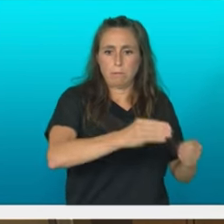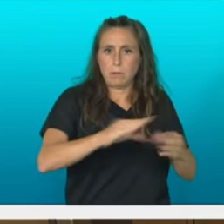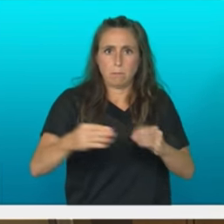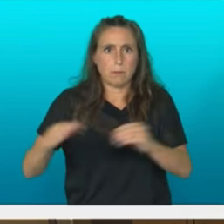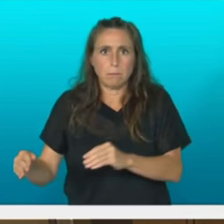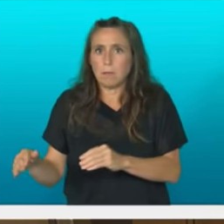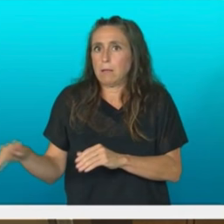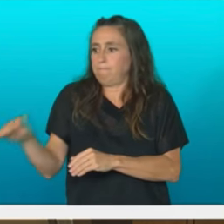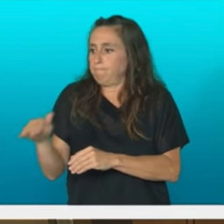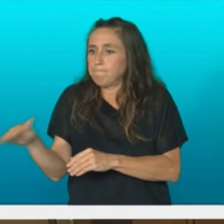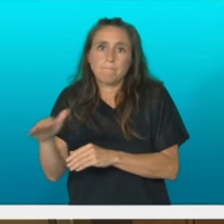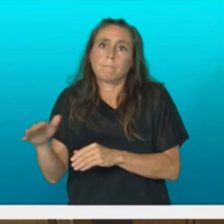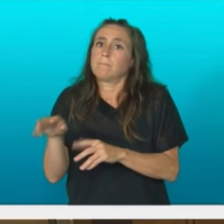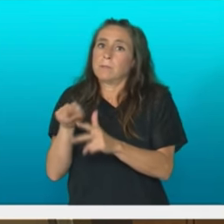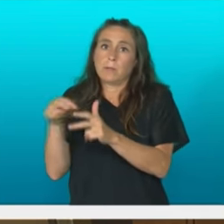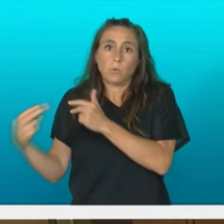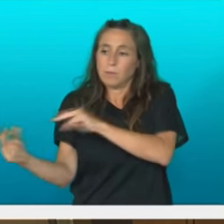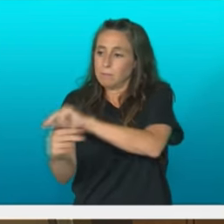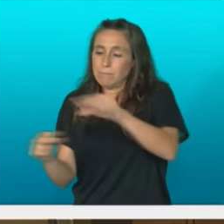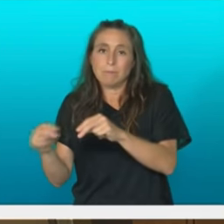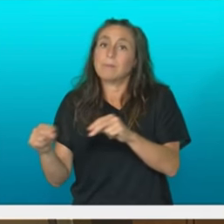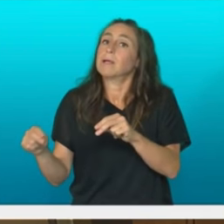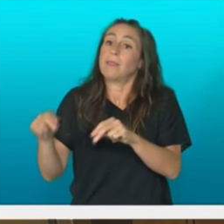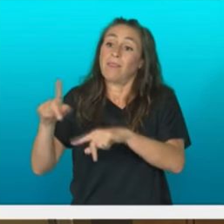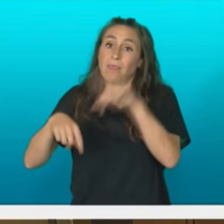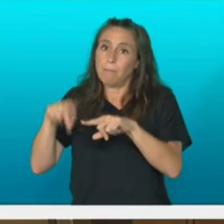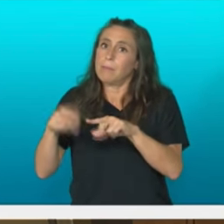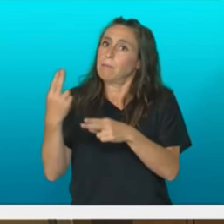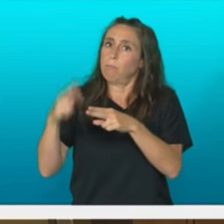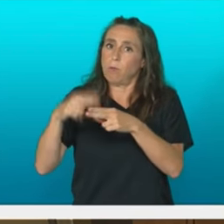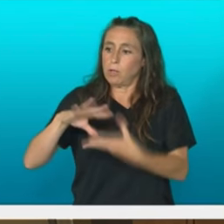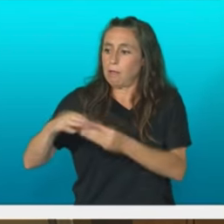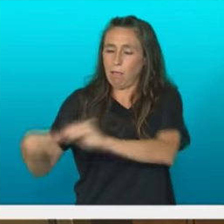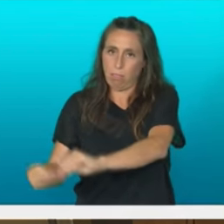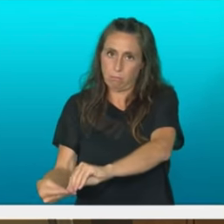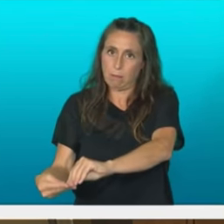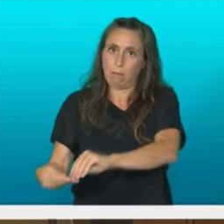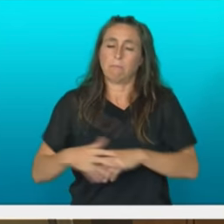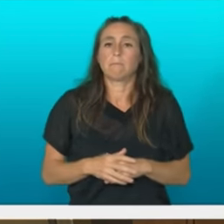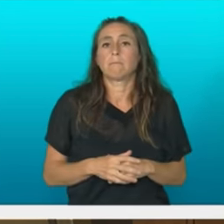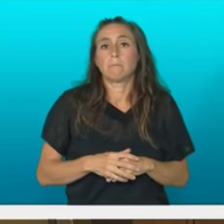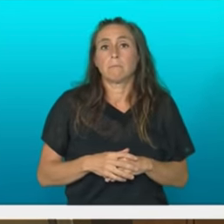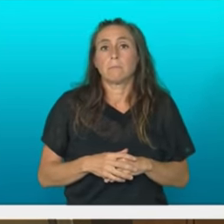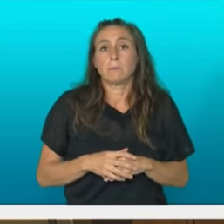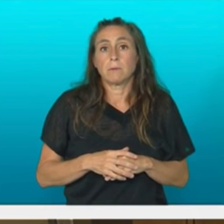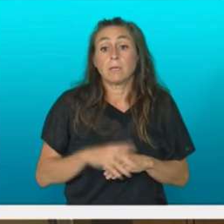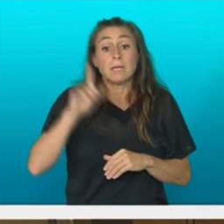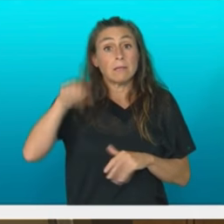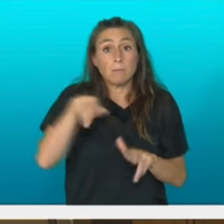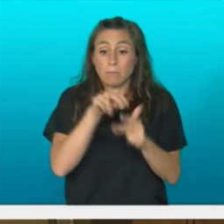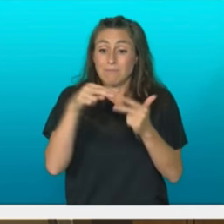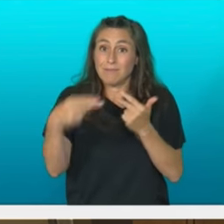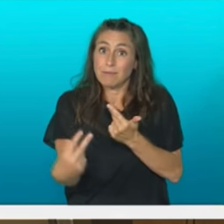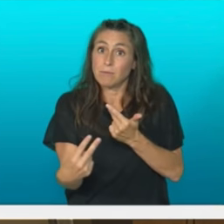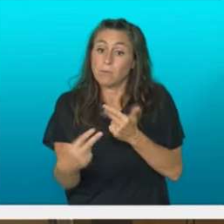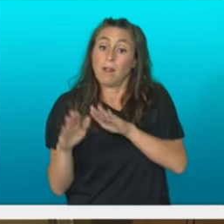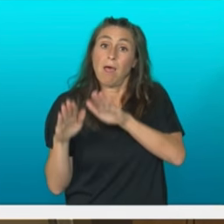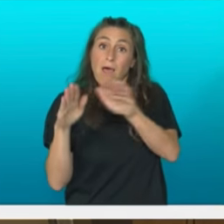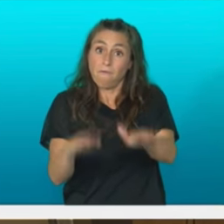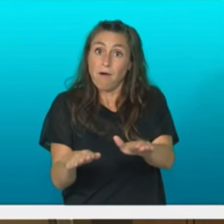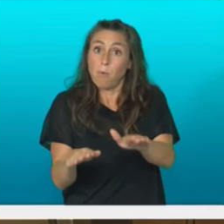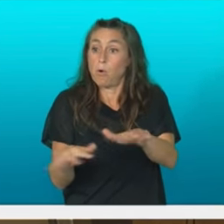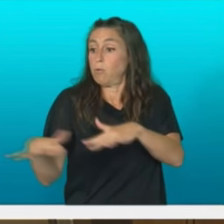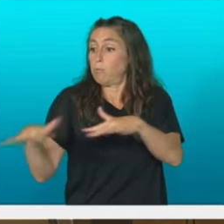ereiki izkuntza politikako egokitu tendentzia emergent edietara egokitu eta euskararen aldeko eragileek proposatutako